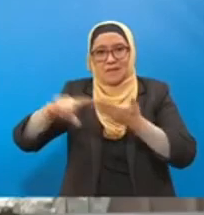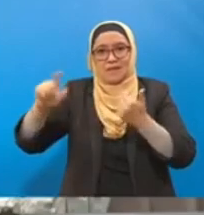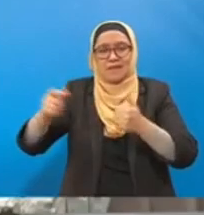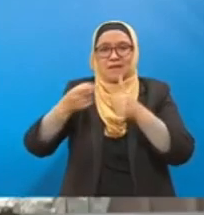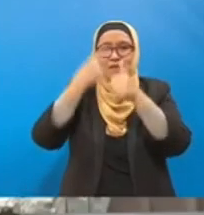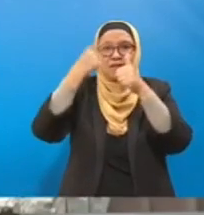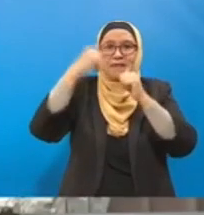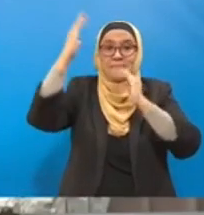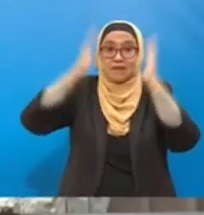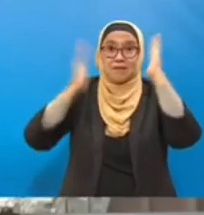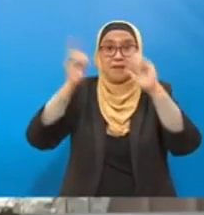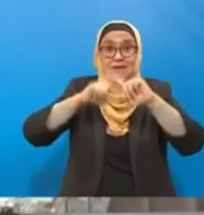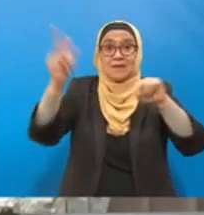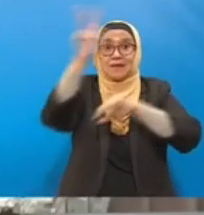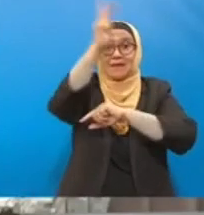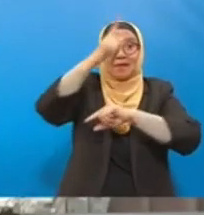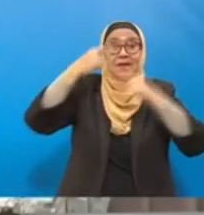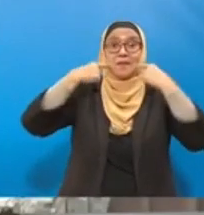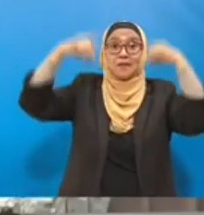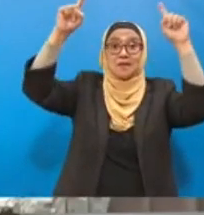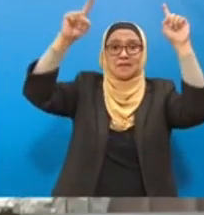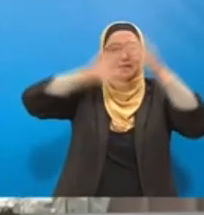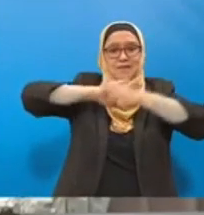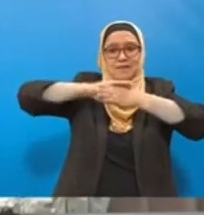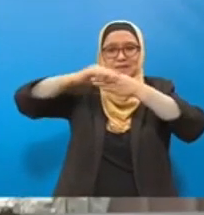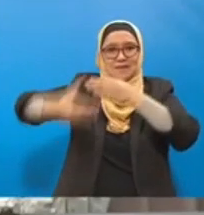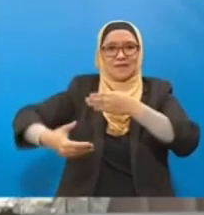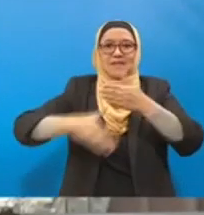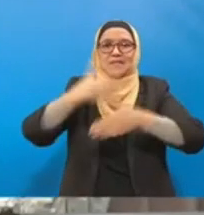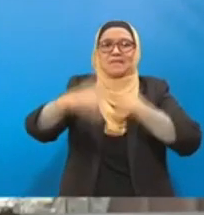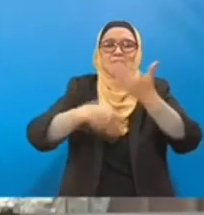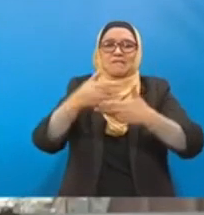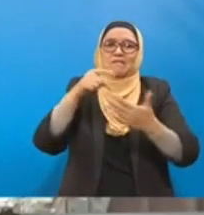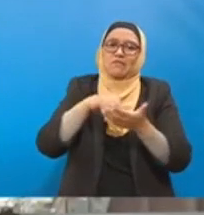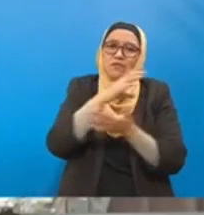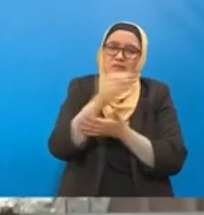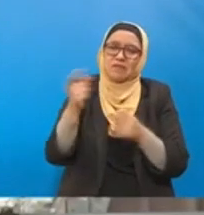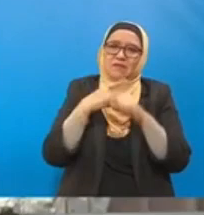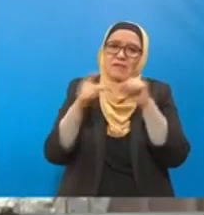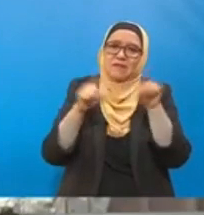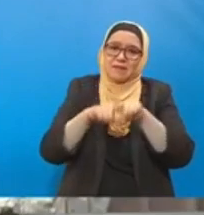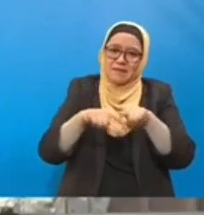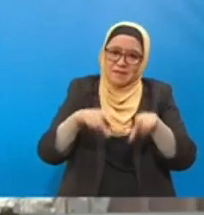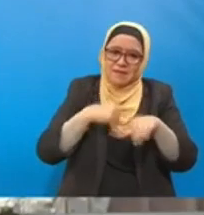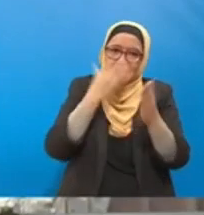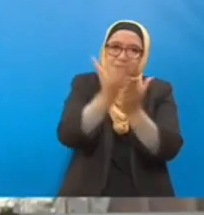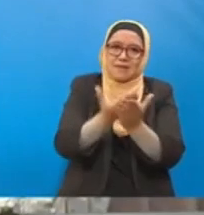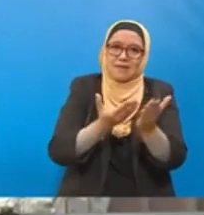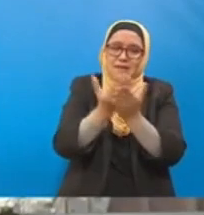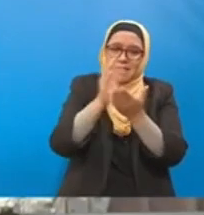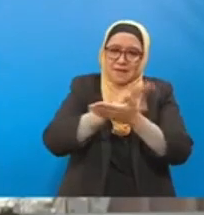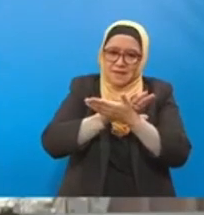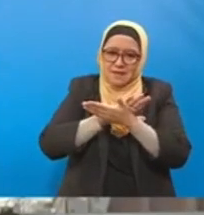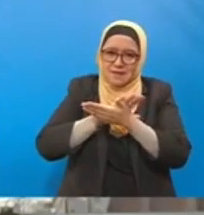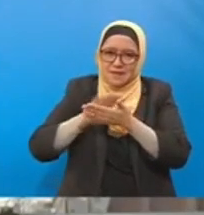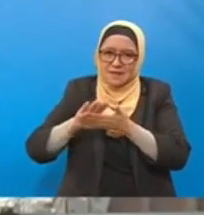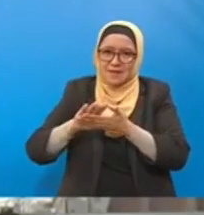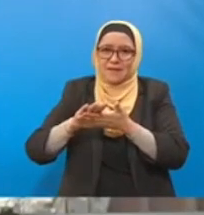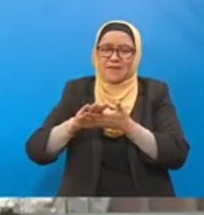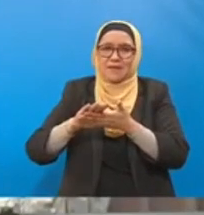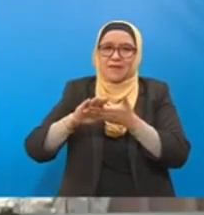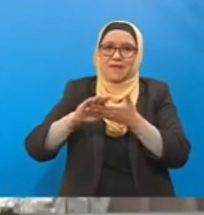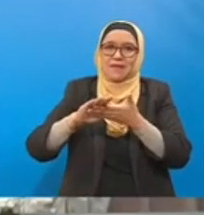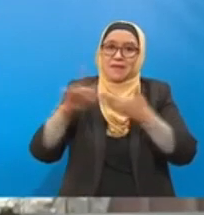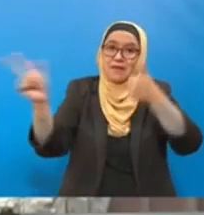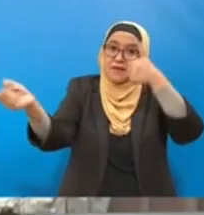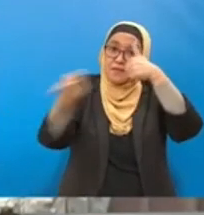pemberjaya melengkapkan proses tersebut dan telah mengemukakan pengemaskinian NDC pertama negara pada 30 Julai 2021.